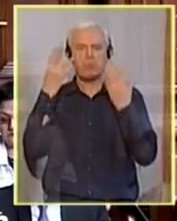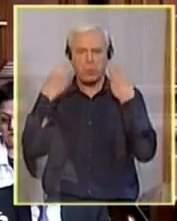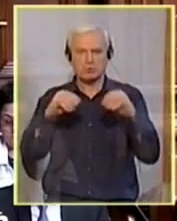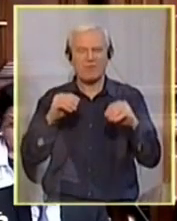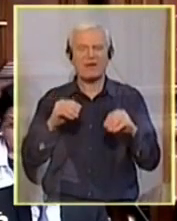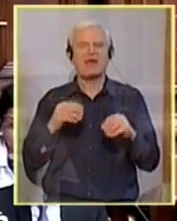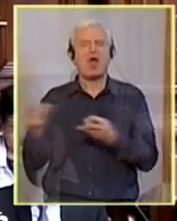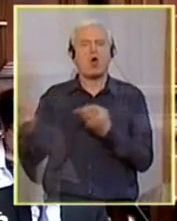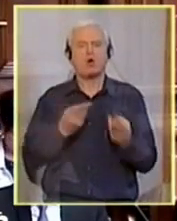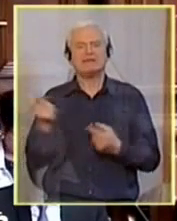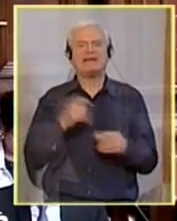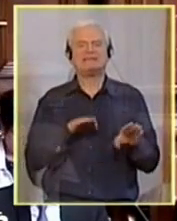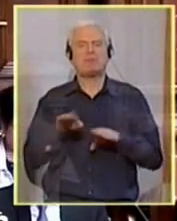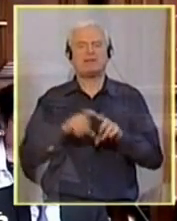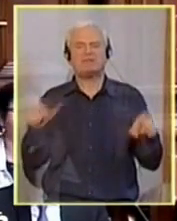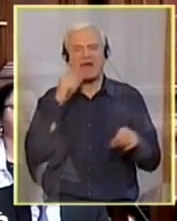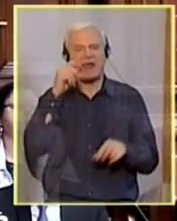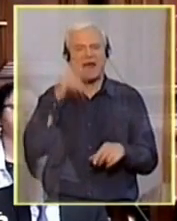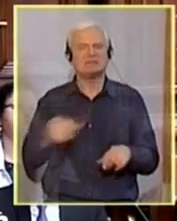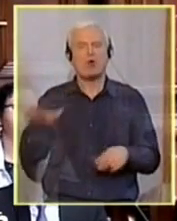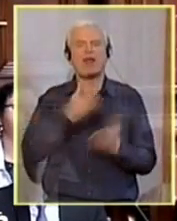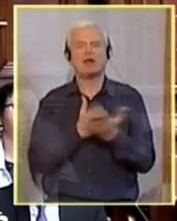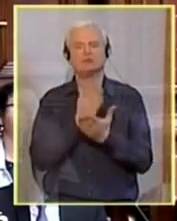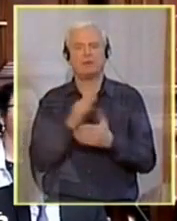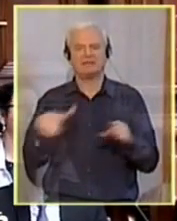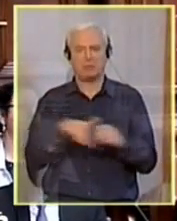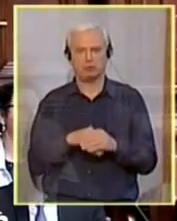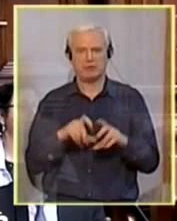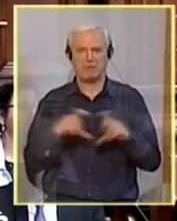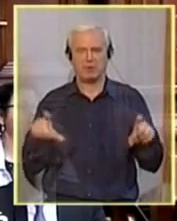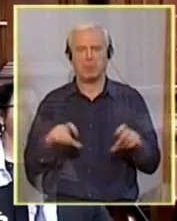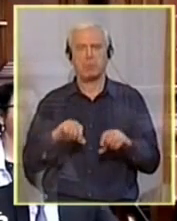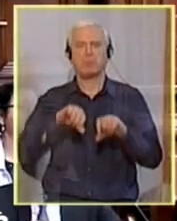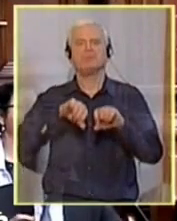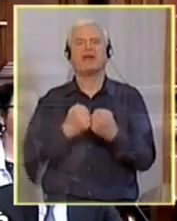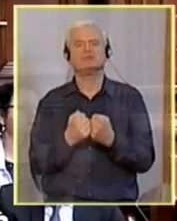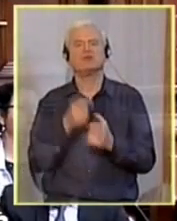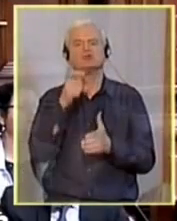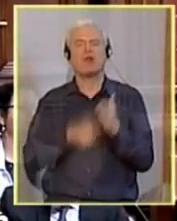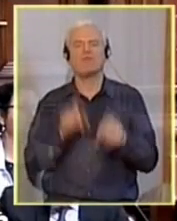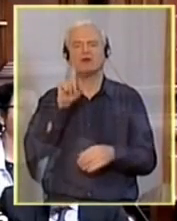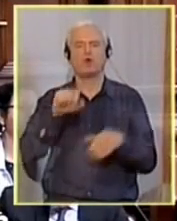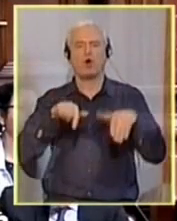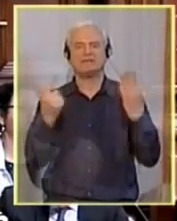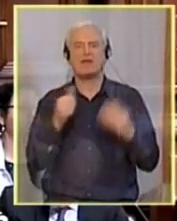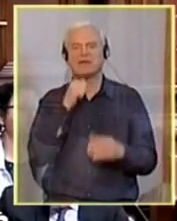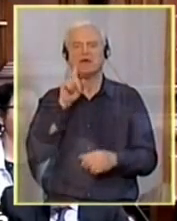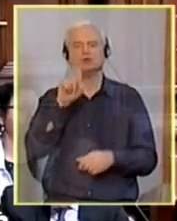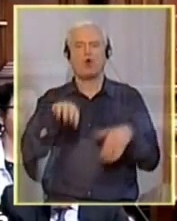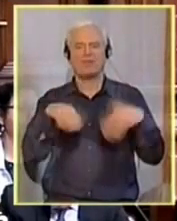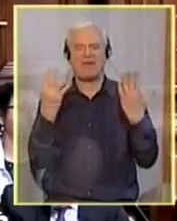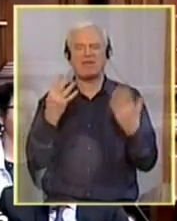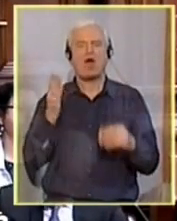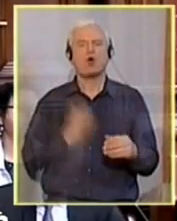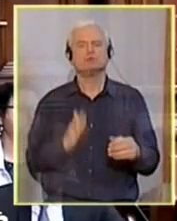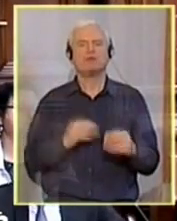Nacionalne službe za zapošljavanje, prekršili ste članove 107 i 109 gospodine Bečiću.